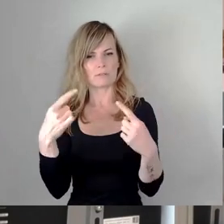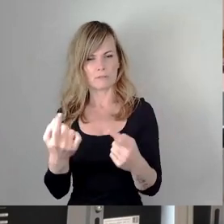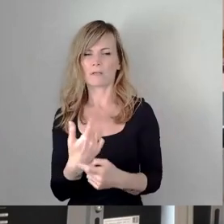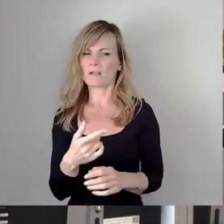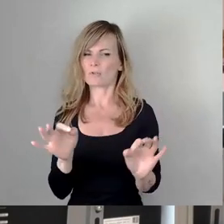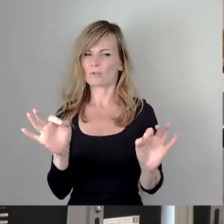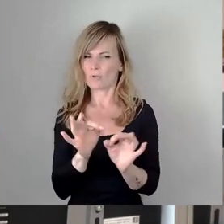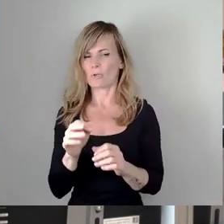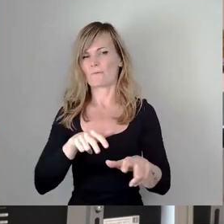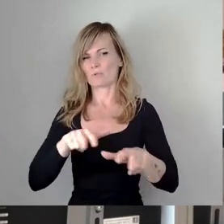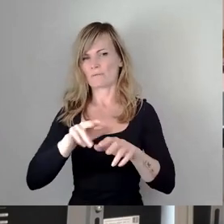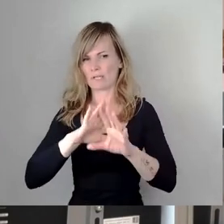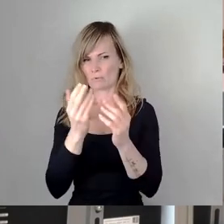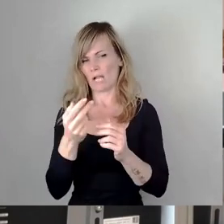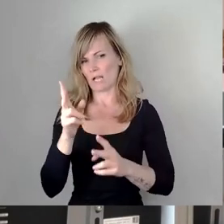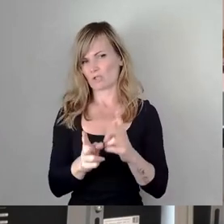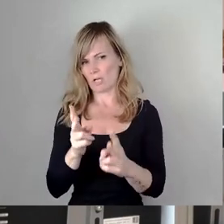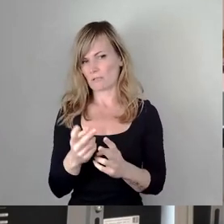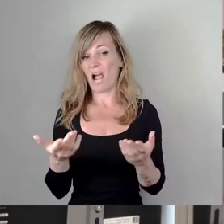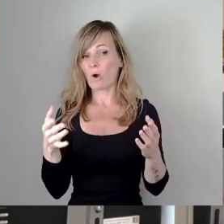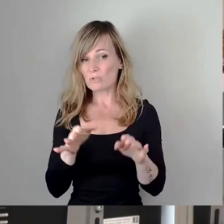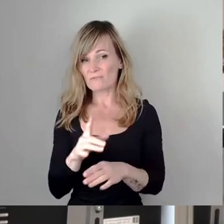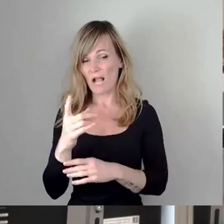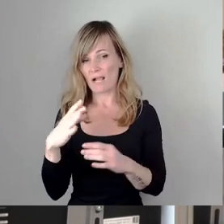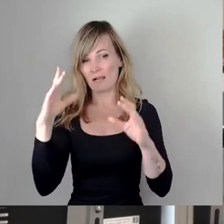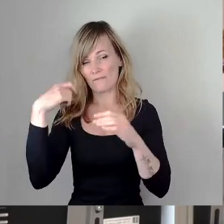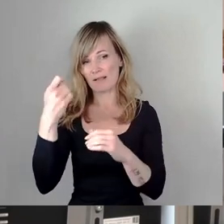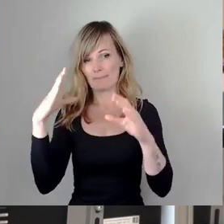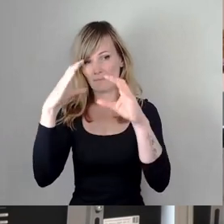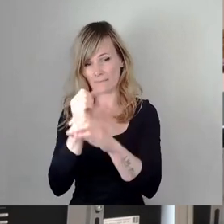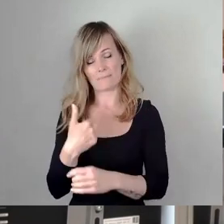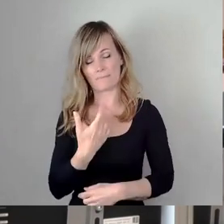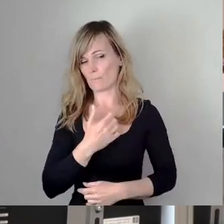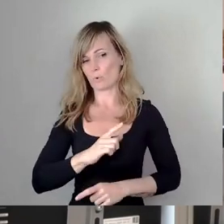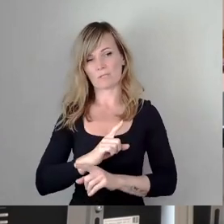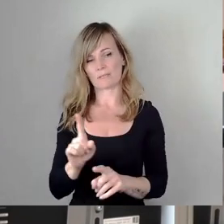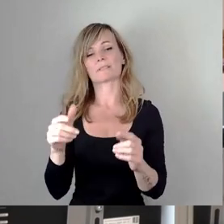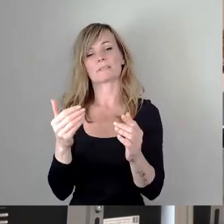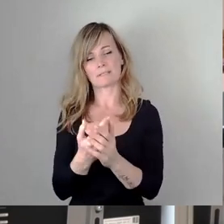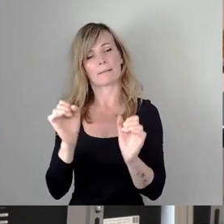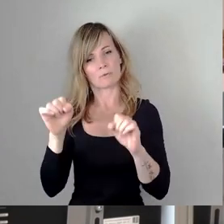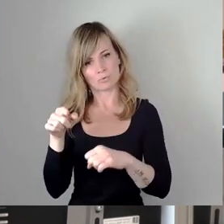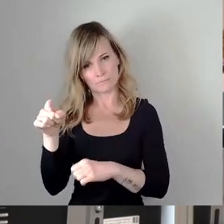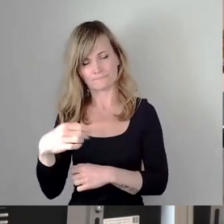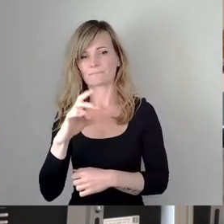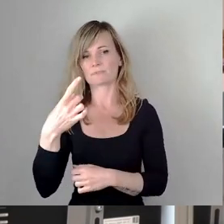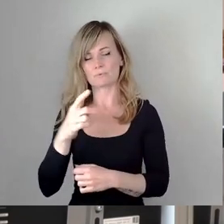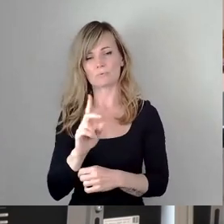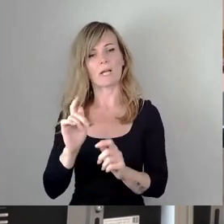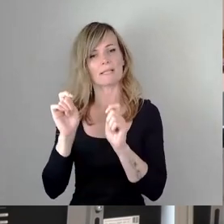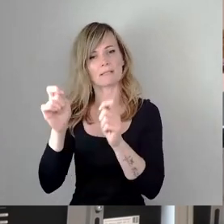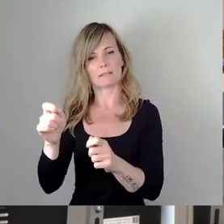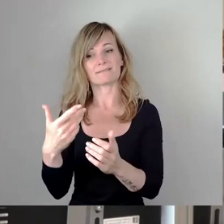allen Umständen vermeiden. Deshalb werden wir auch der Verwaltungsvorlag zustimmen. Der CDU-Antrag bringt den Weiterbetrieb der Filmnächte in Gefahr.